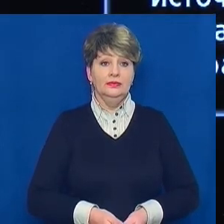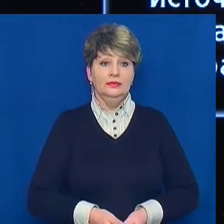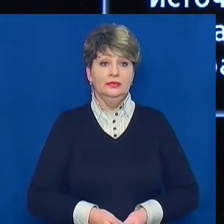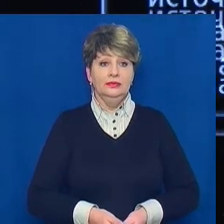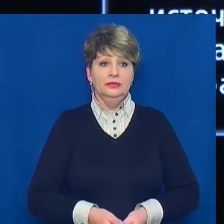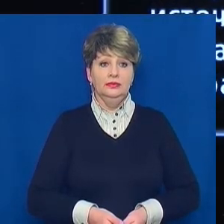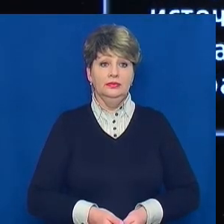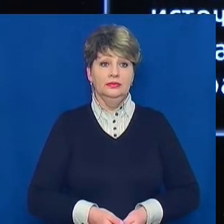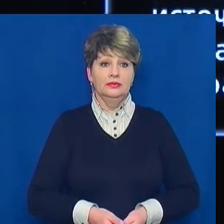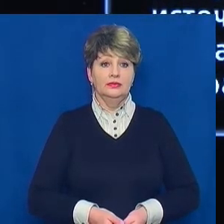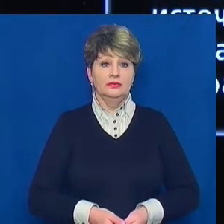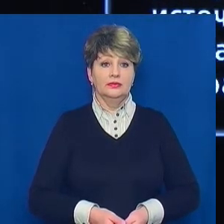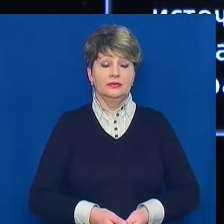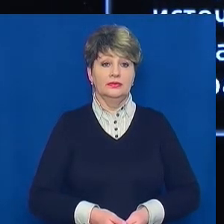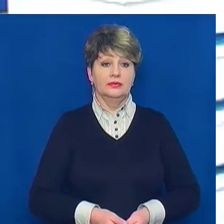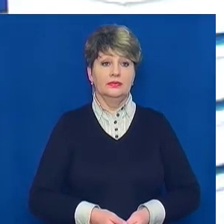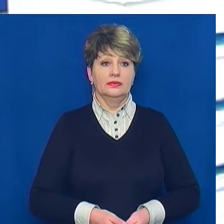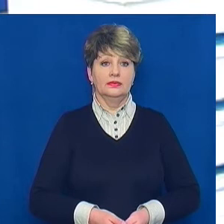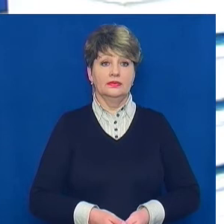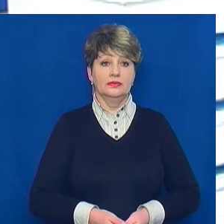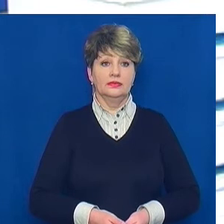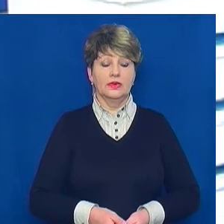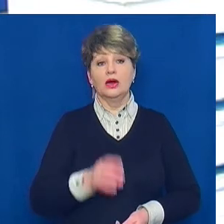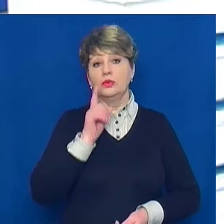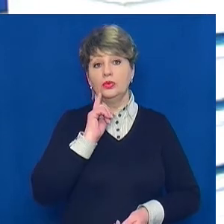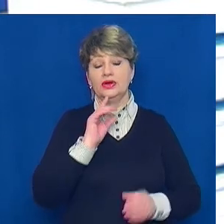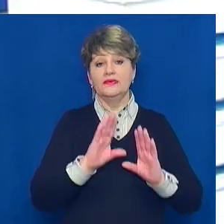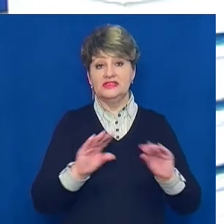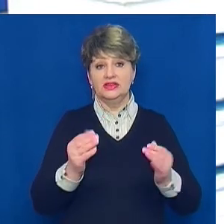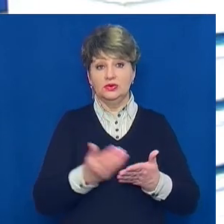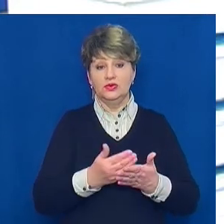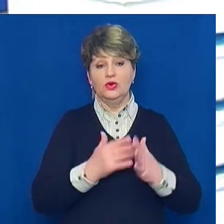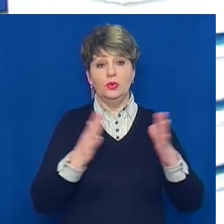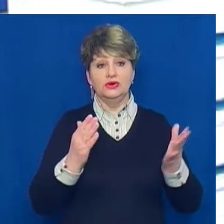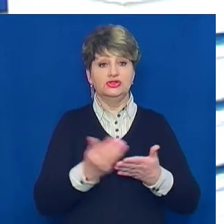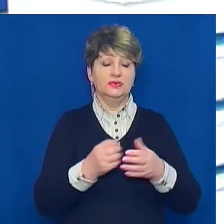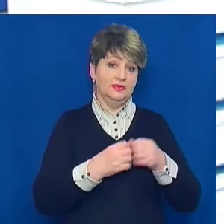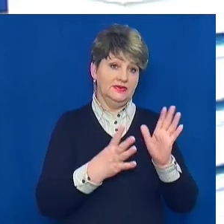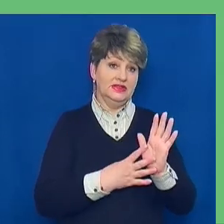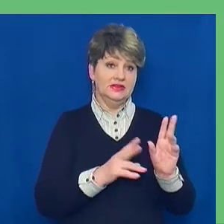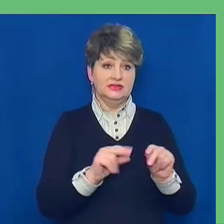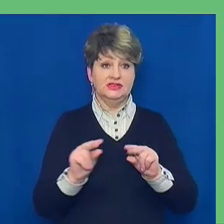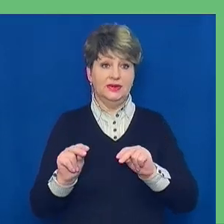новини на Суспільному, Черкащина. І наразі це всі новини, більше інформації о 19-й.